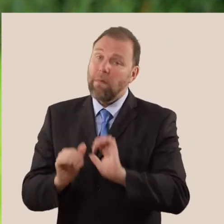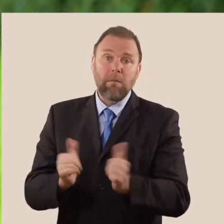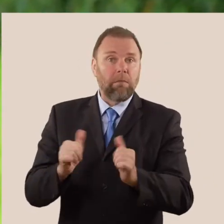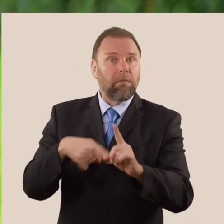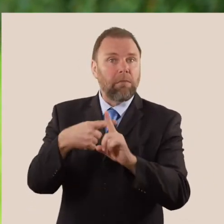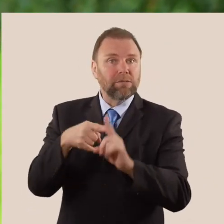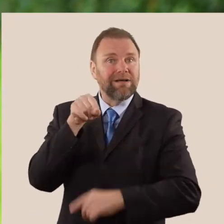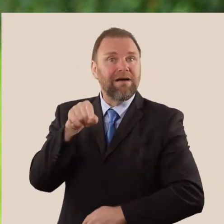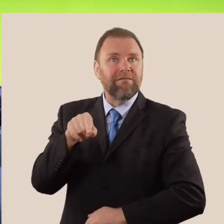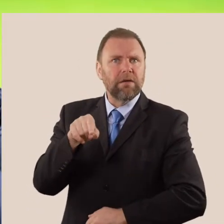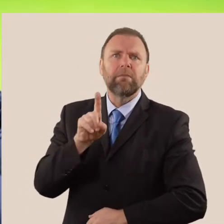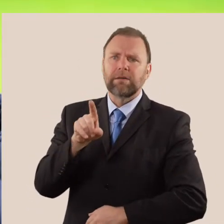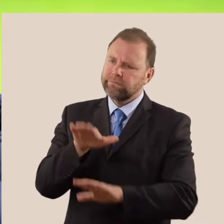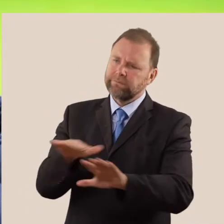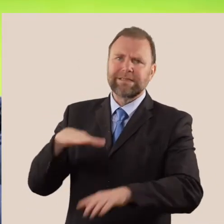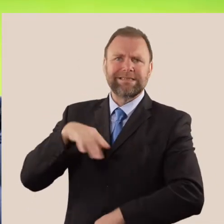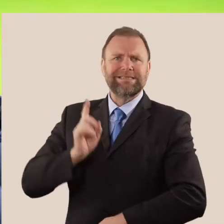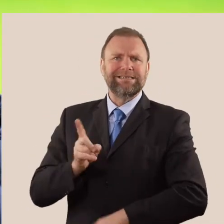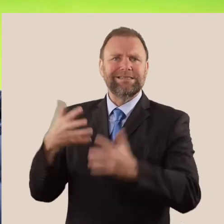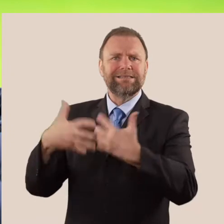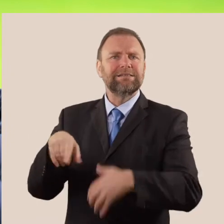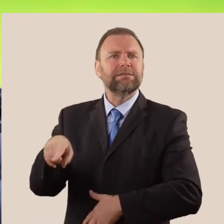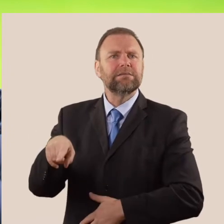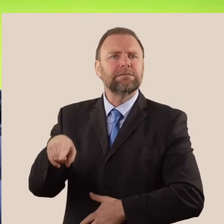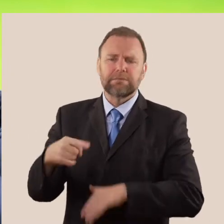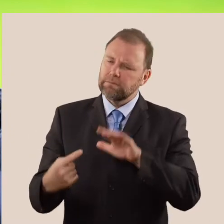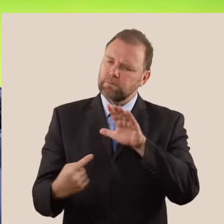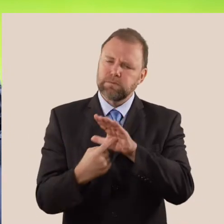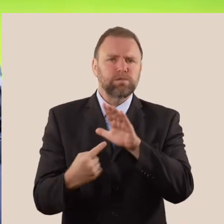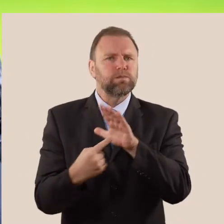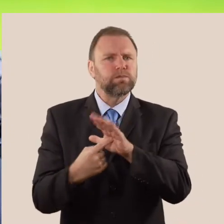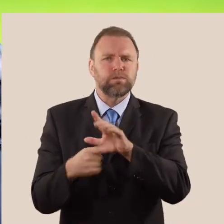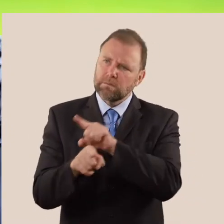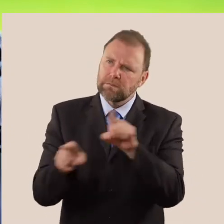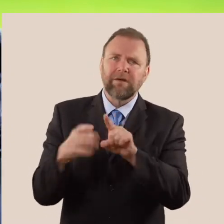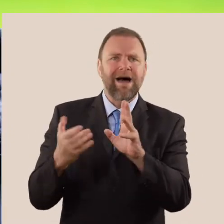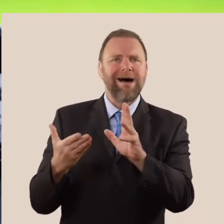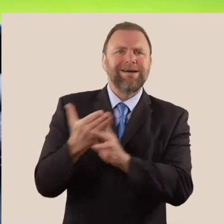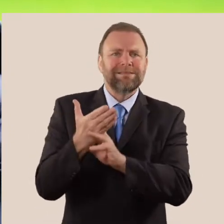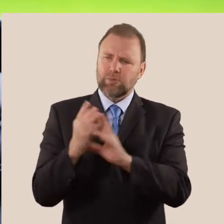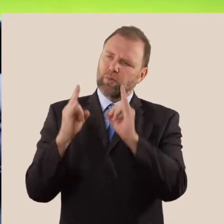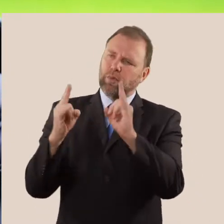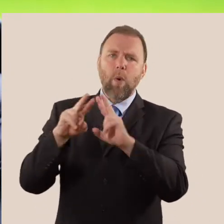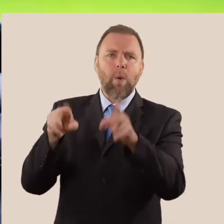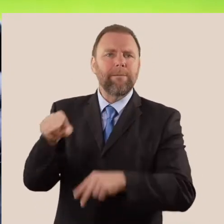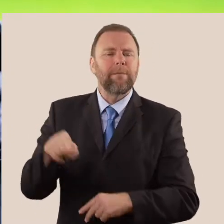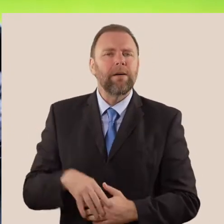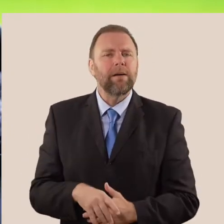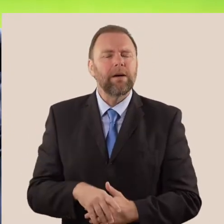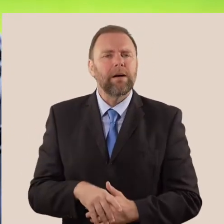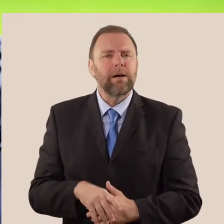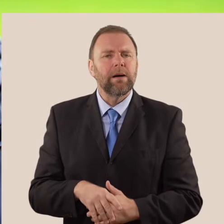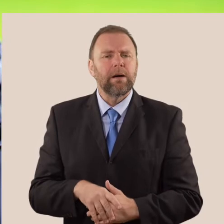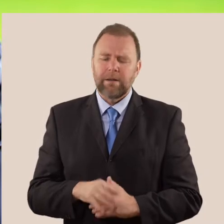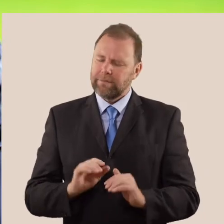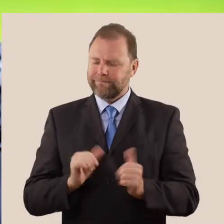parhau. Bydd hwnna'n rhywbeth da i fynd ymlaen i'r dyfodol ac mae'n hanfodol bod plant sydd yn dod o gefndir difreintedig